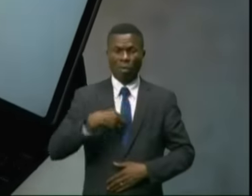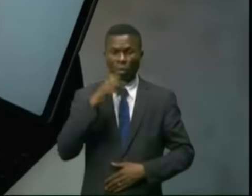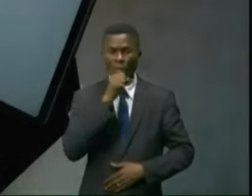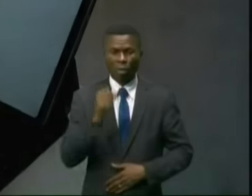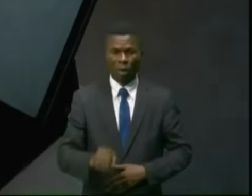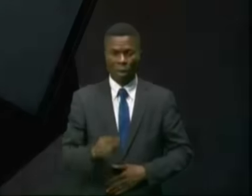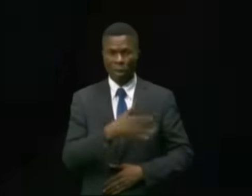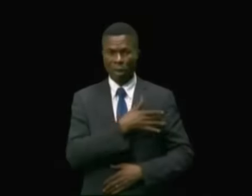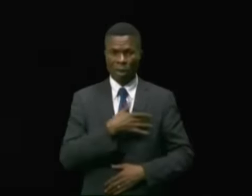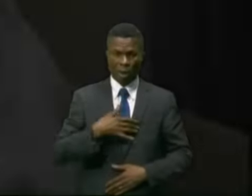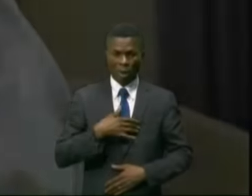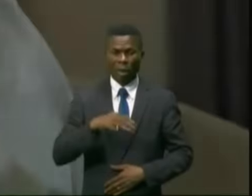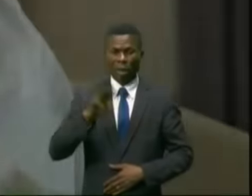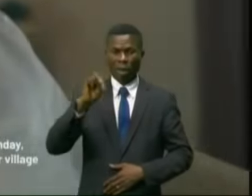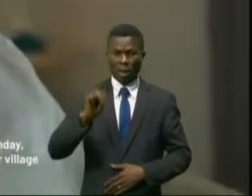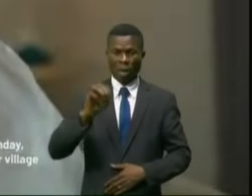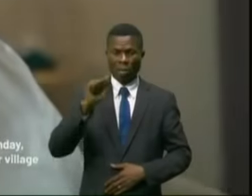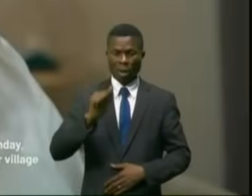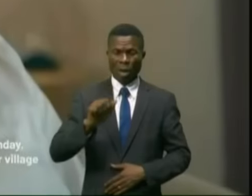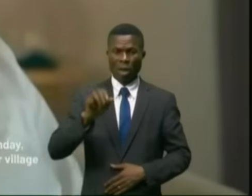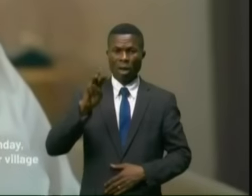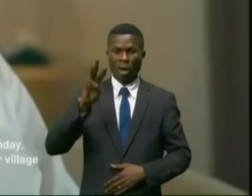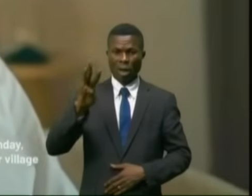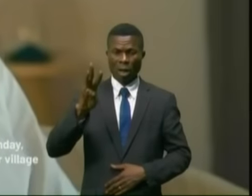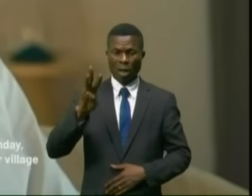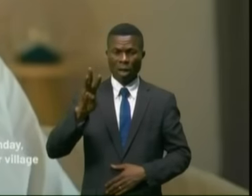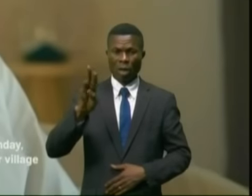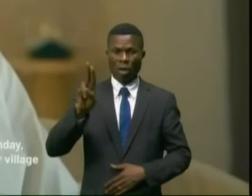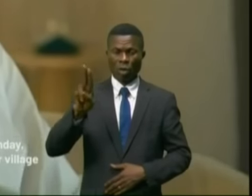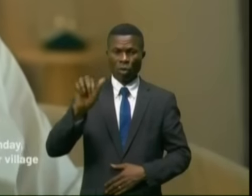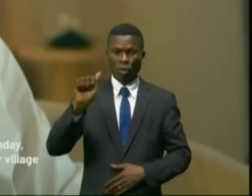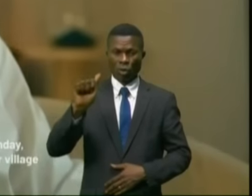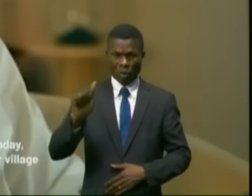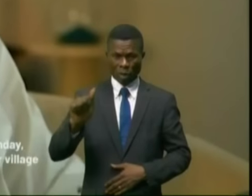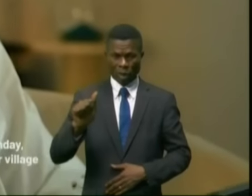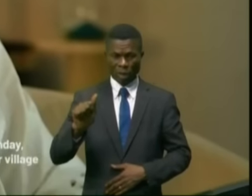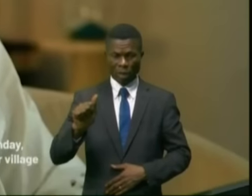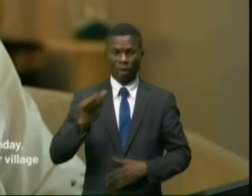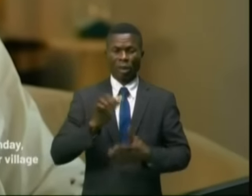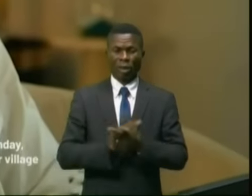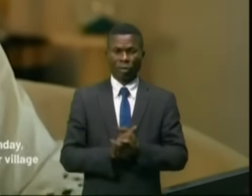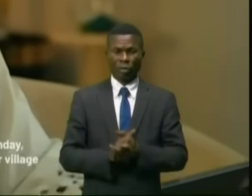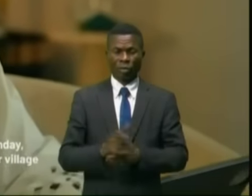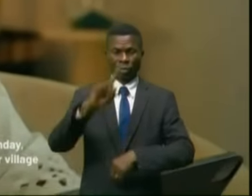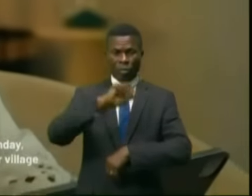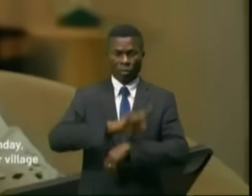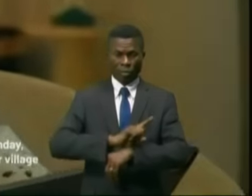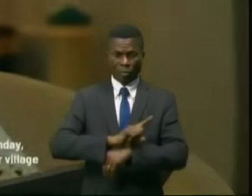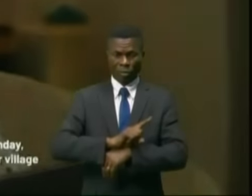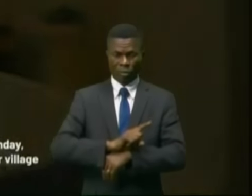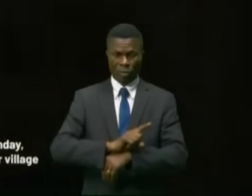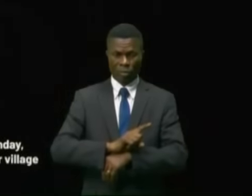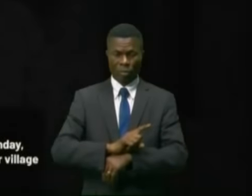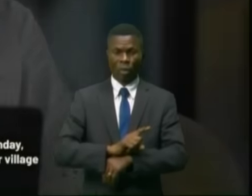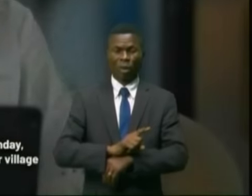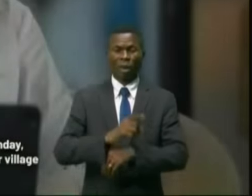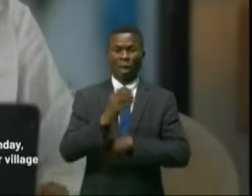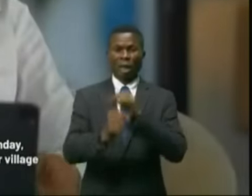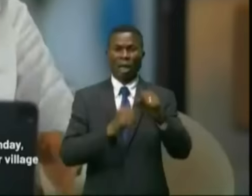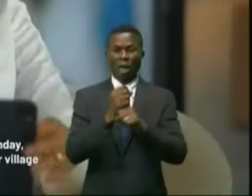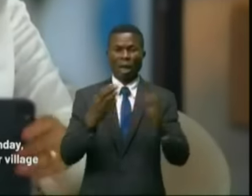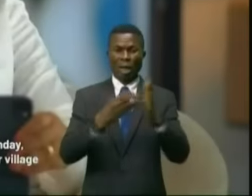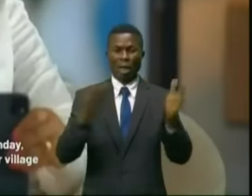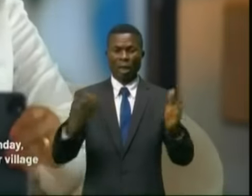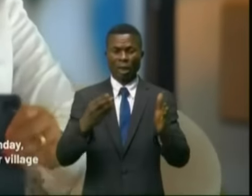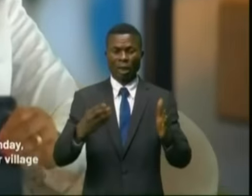'appelait Mahoua. Elle était ma fleur. Le jour de ses 80 ans, ce groupe armé